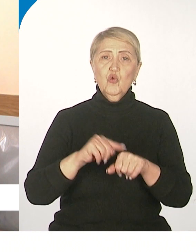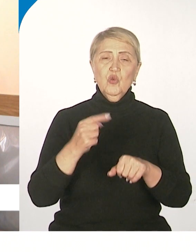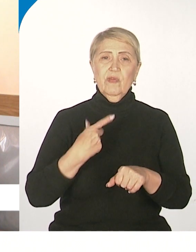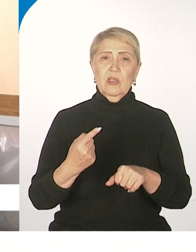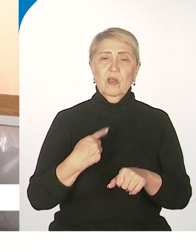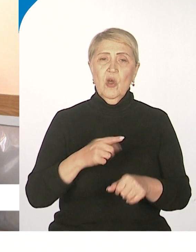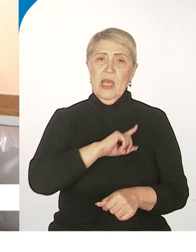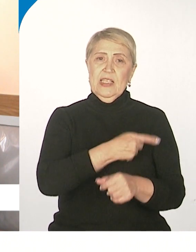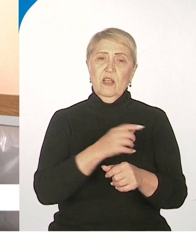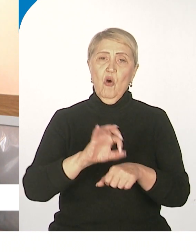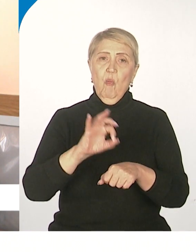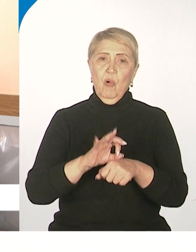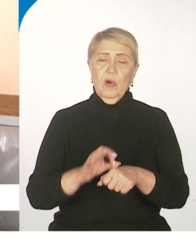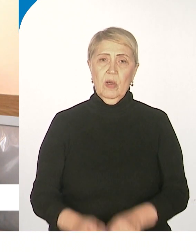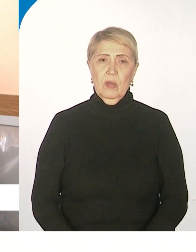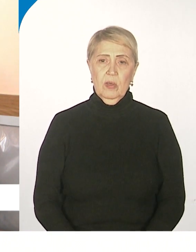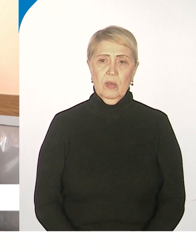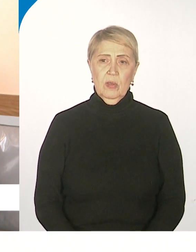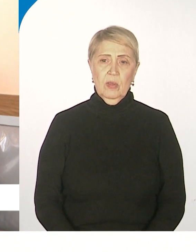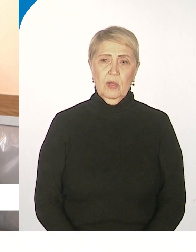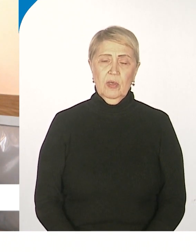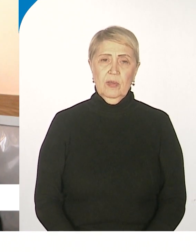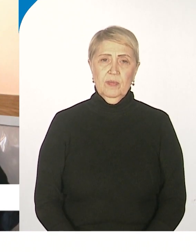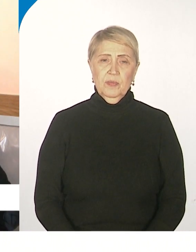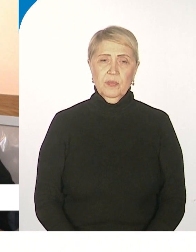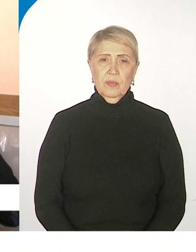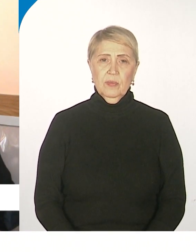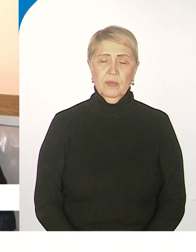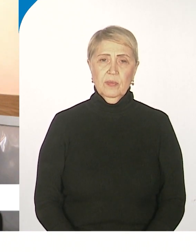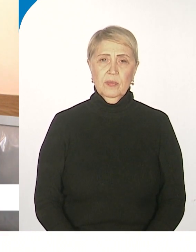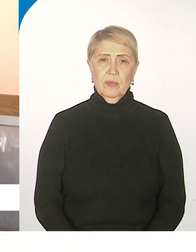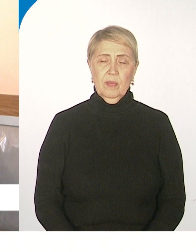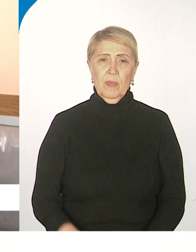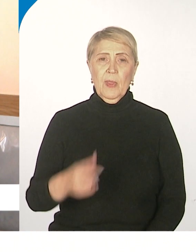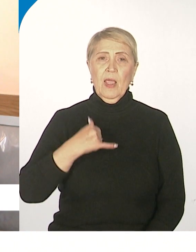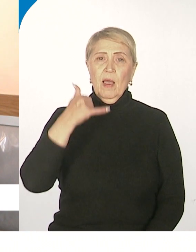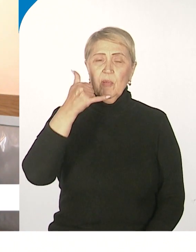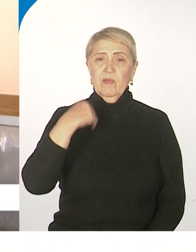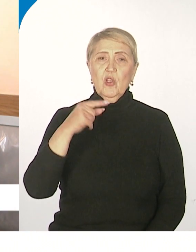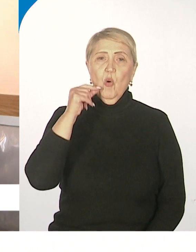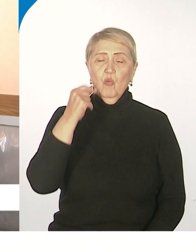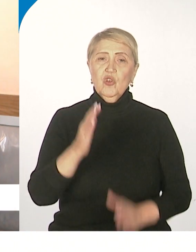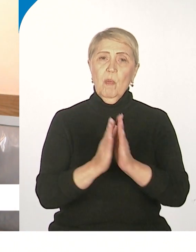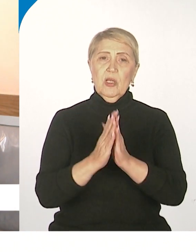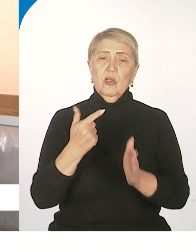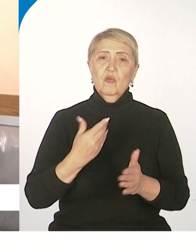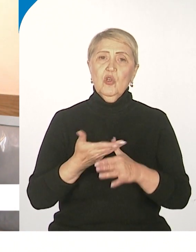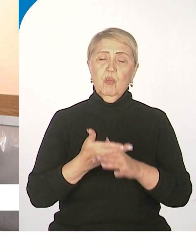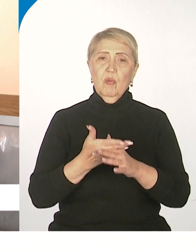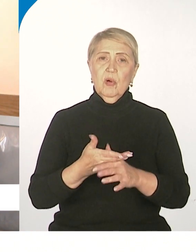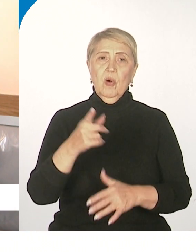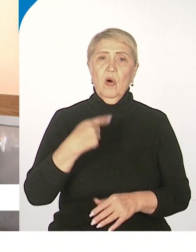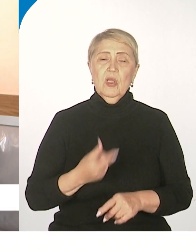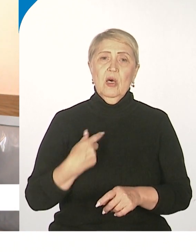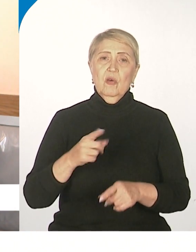метаться, пыталась себе помочь. Позвонила мужу, просила помощи. Но он скорее